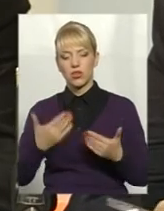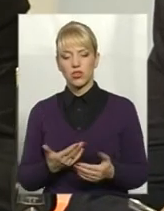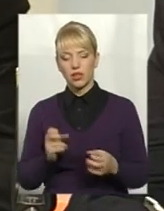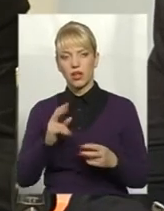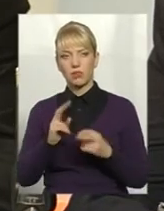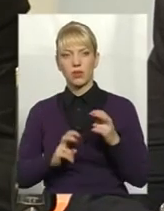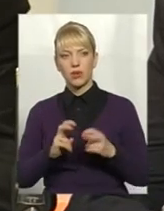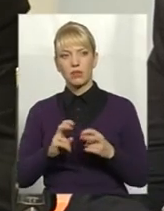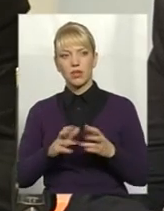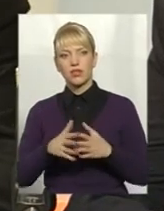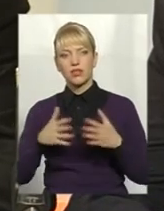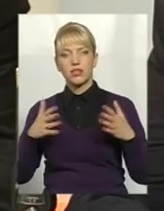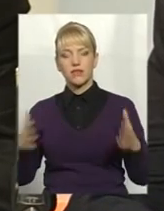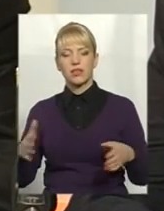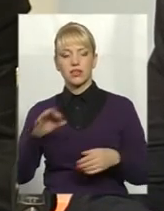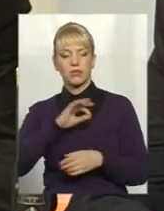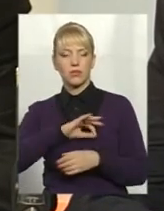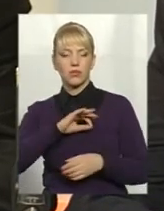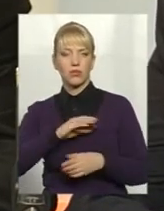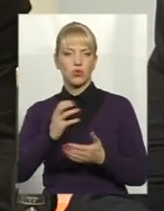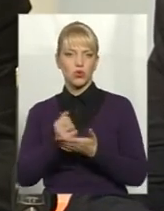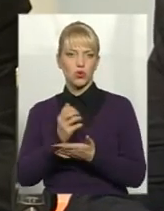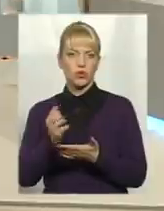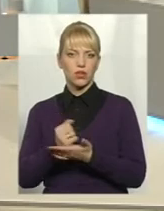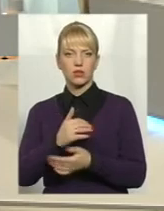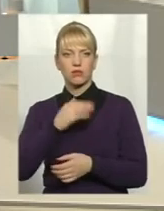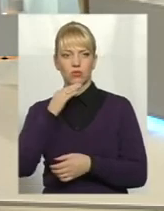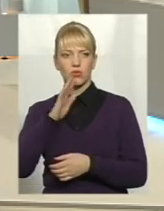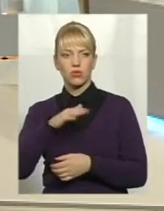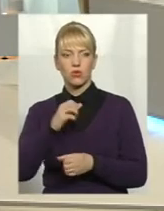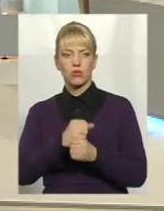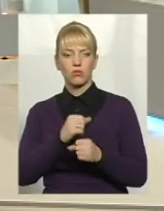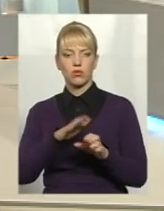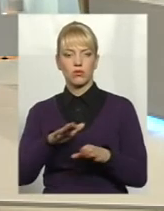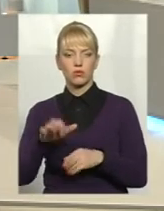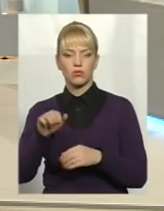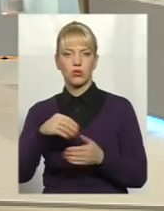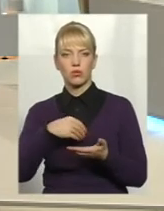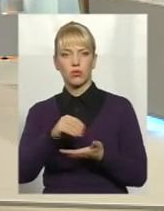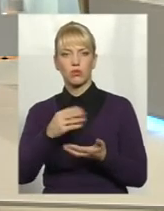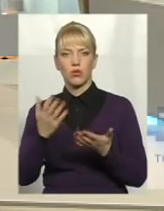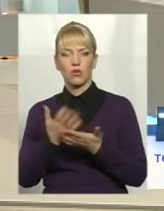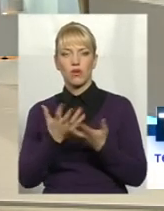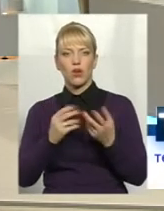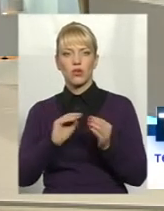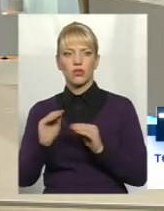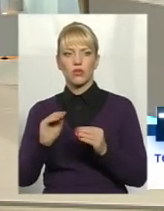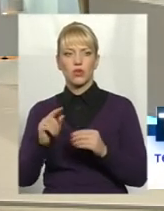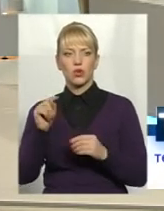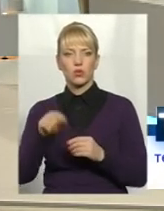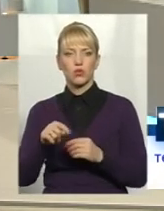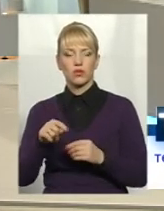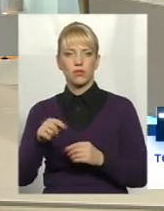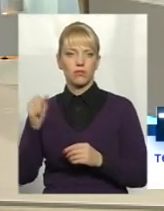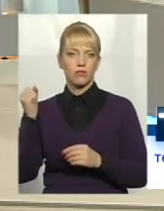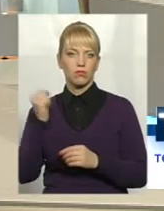з великими прибутками, достатками. Достатньо робочих місць можна було купляти нове остаткування. І тут раз